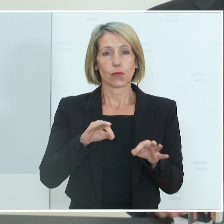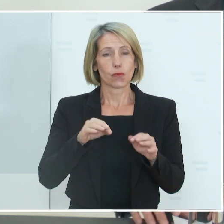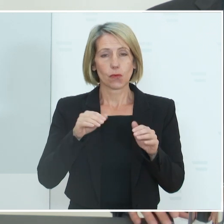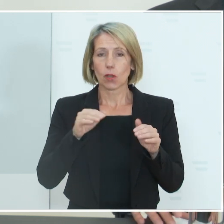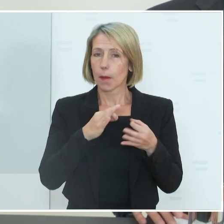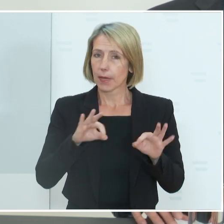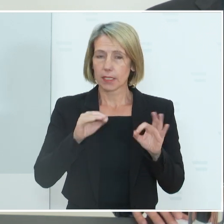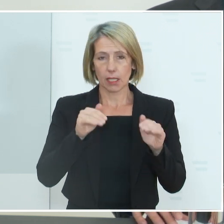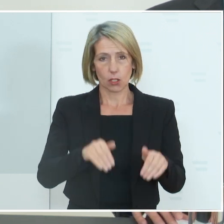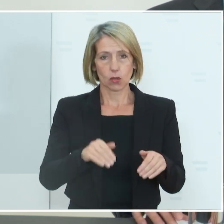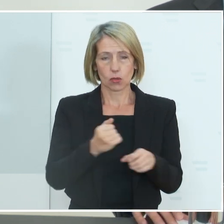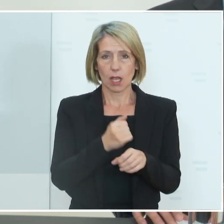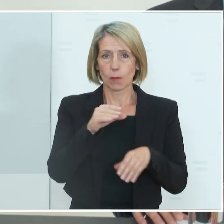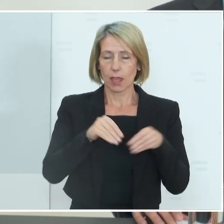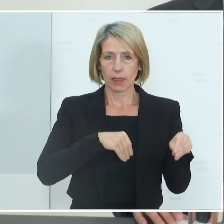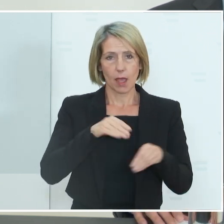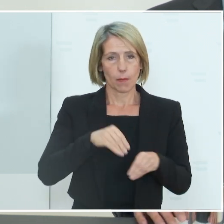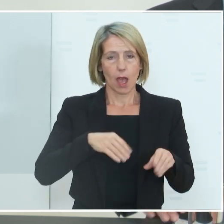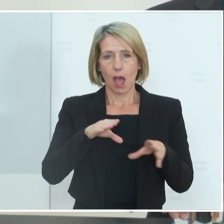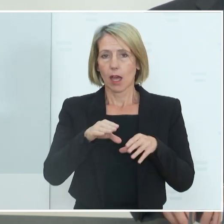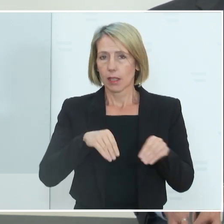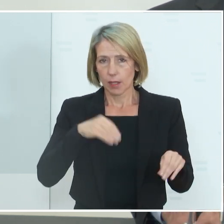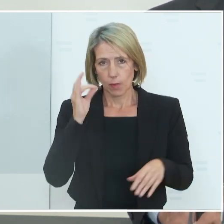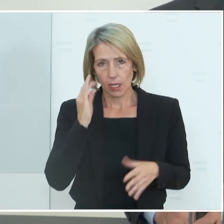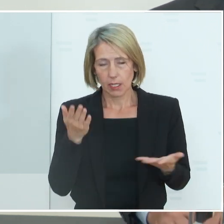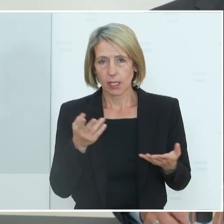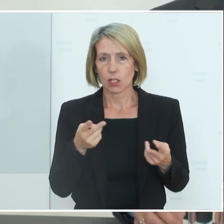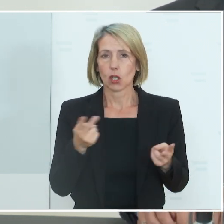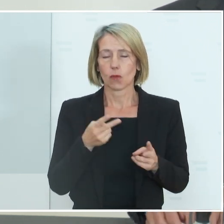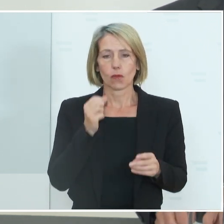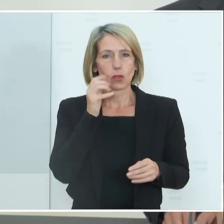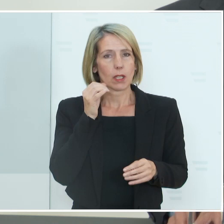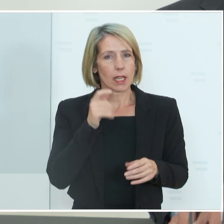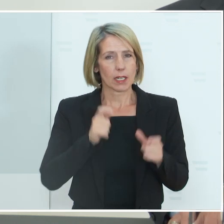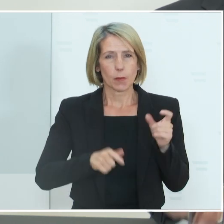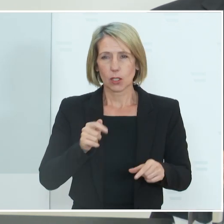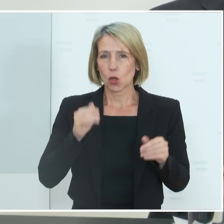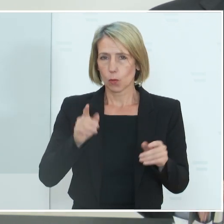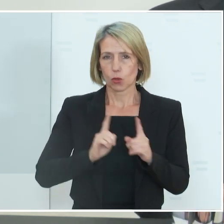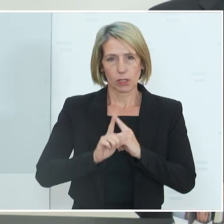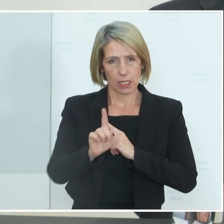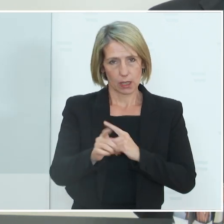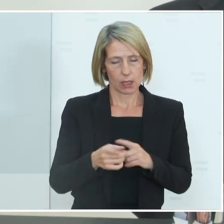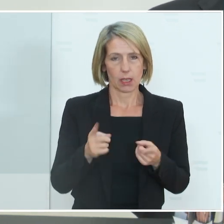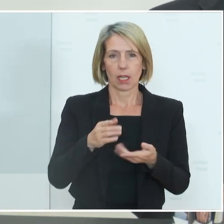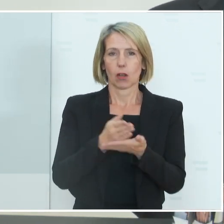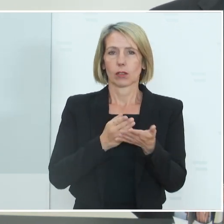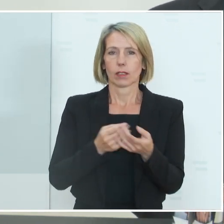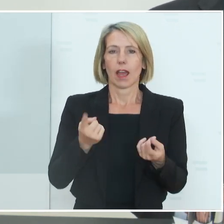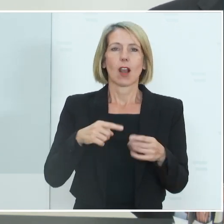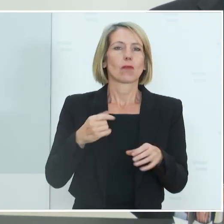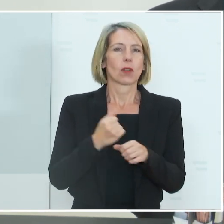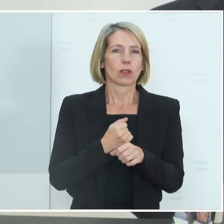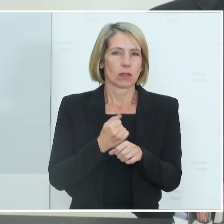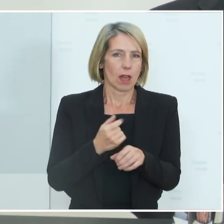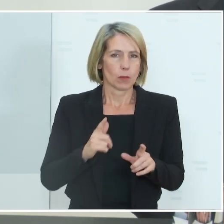und Arbeitnehmer und zwar überall dort, wo die Menschen täglich hin müssen und wo sie einen großen Teil ihres Tages verbringen.